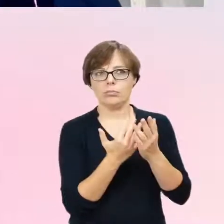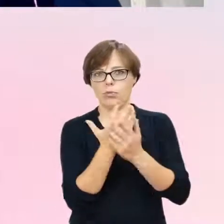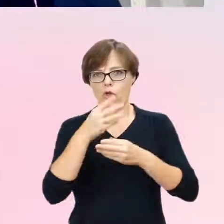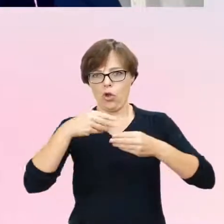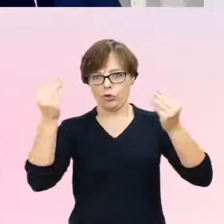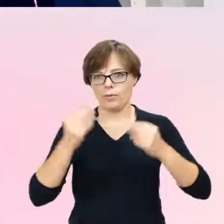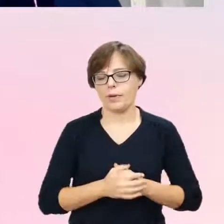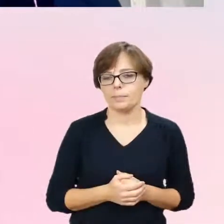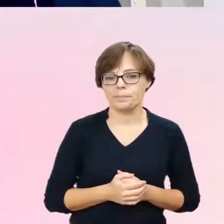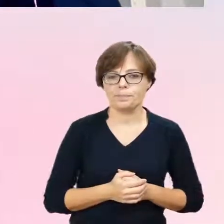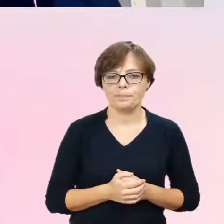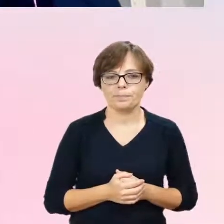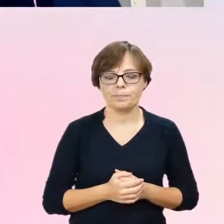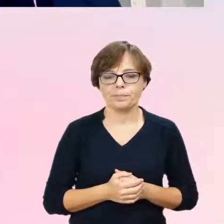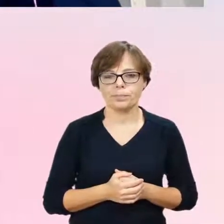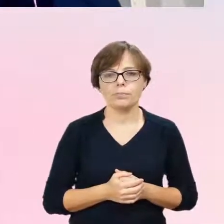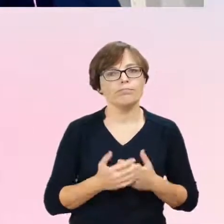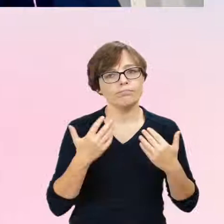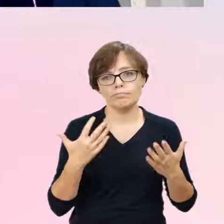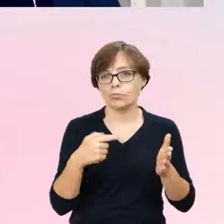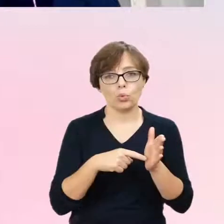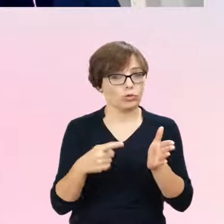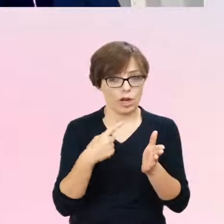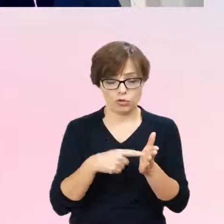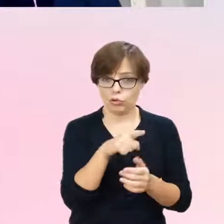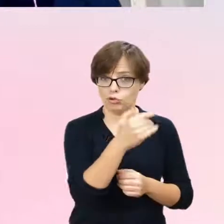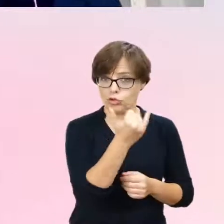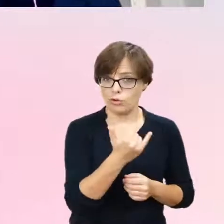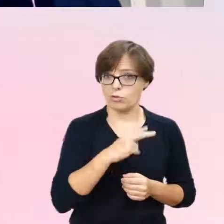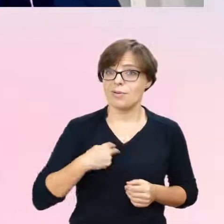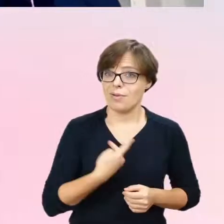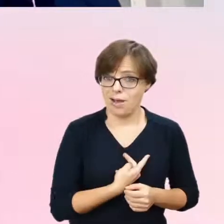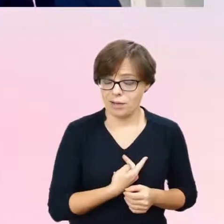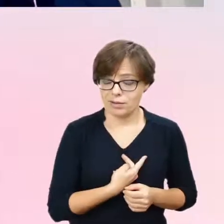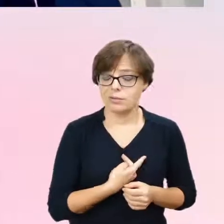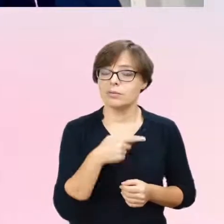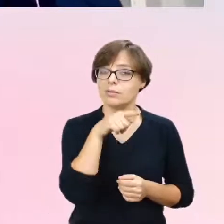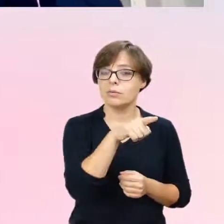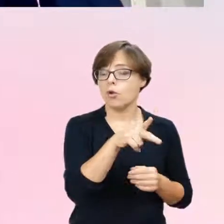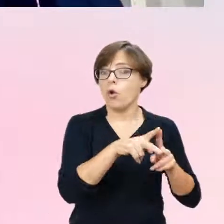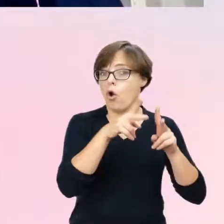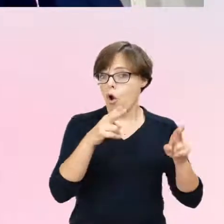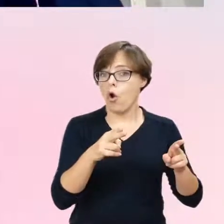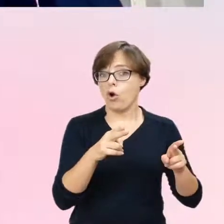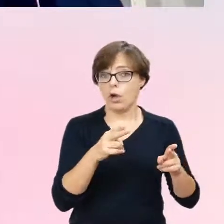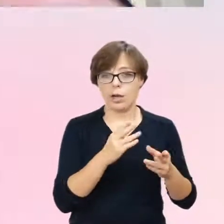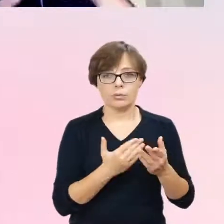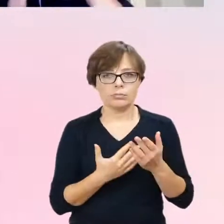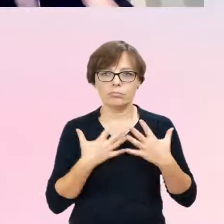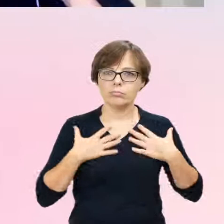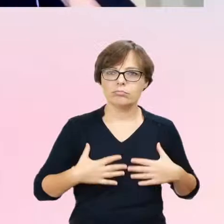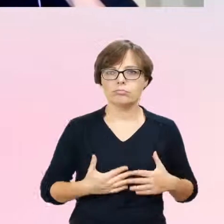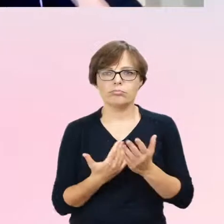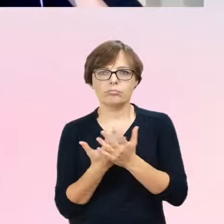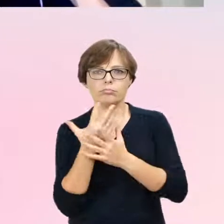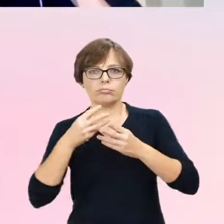z tym, że często dzieci transpłciowe, które wchodzą w okres dojrzewania, często pojawiają